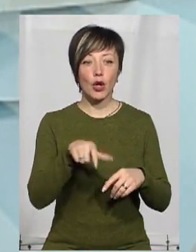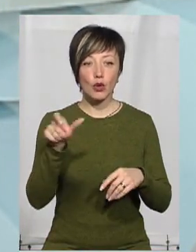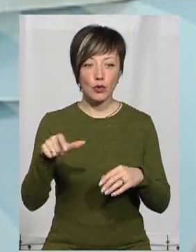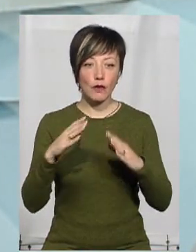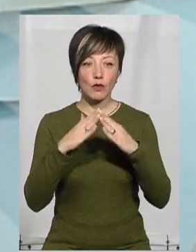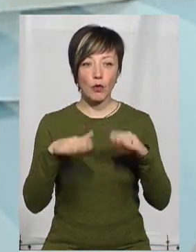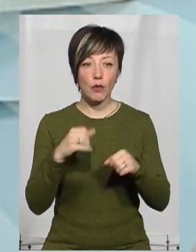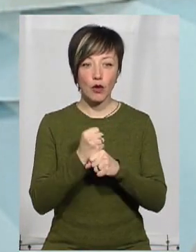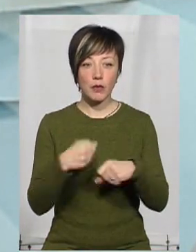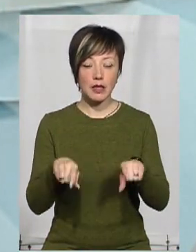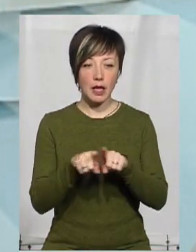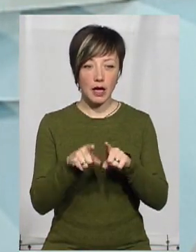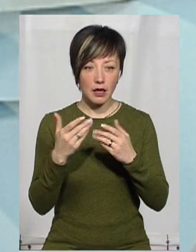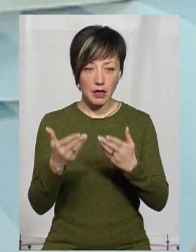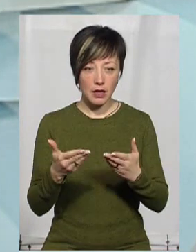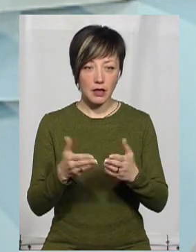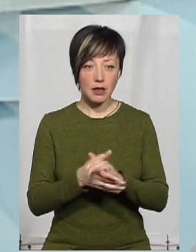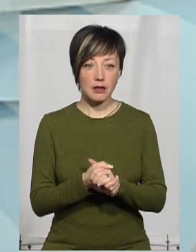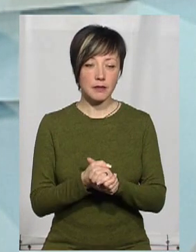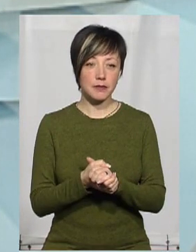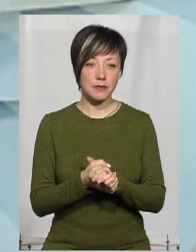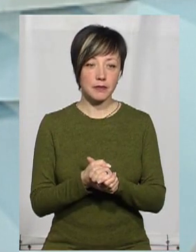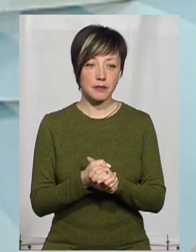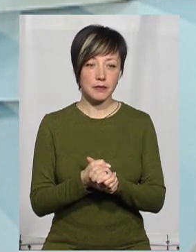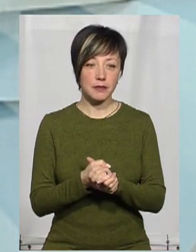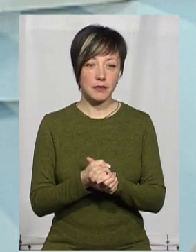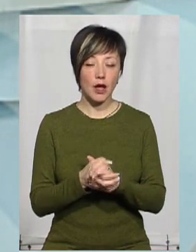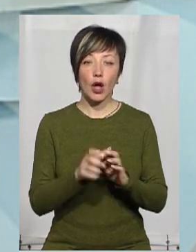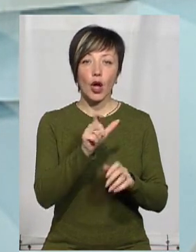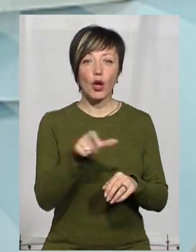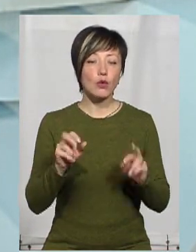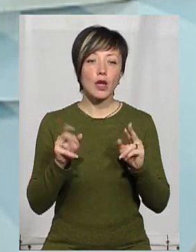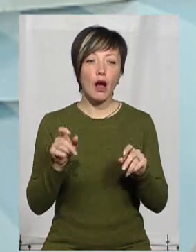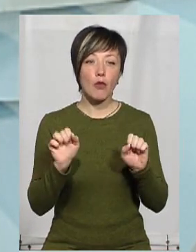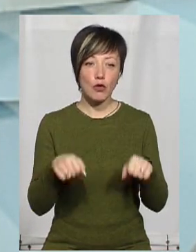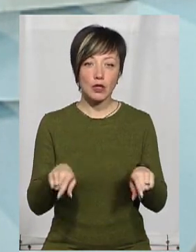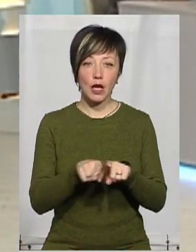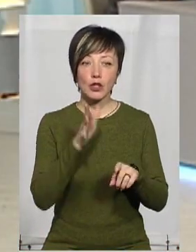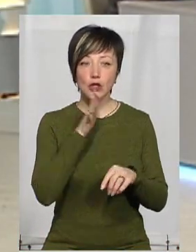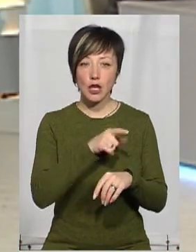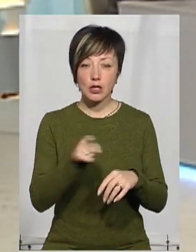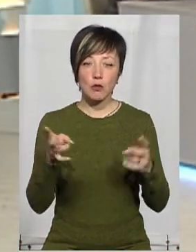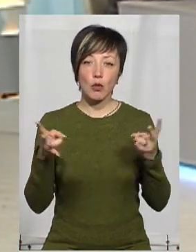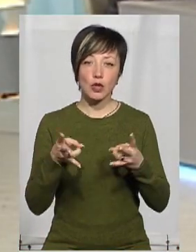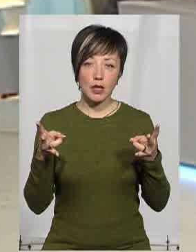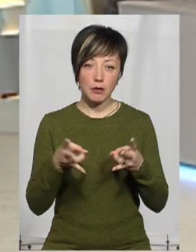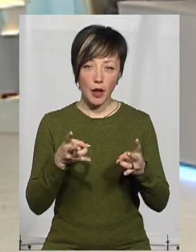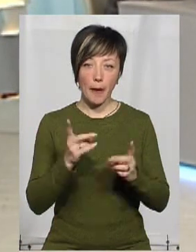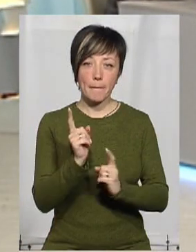звичайно, вдома роблять ось такі маски. Тобто, люди, як можуть, це такий час, коли потрібно